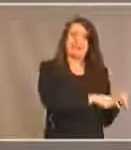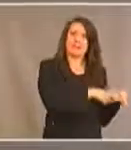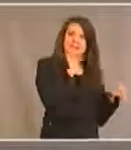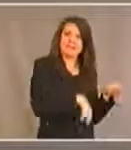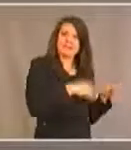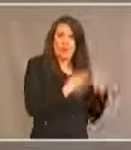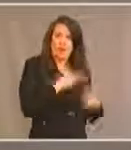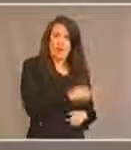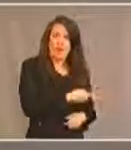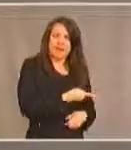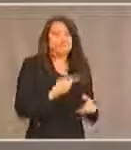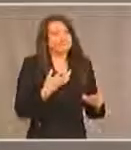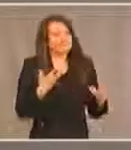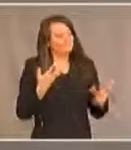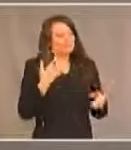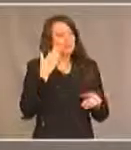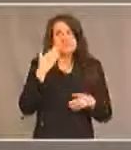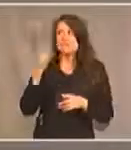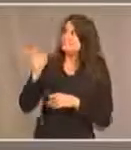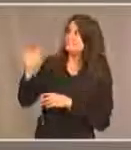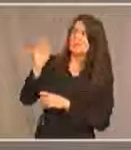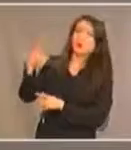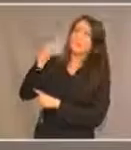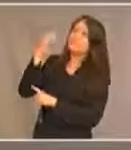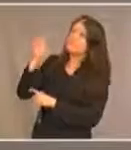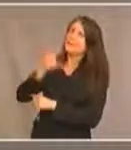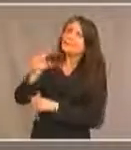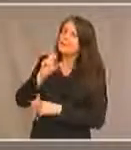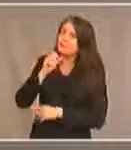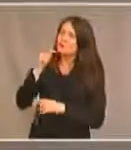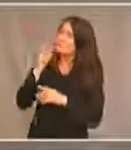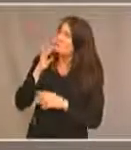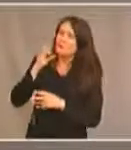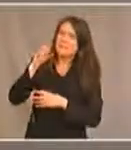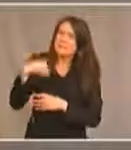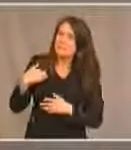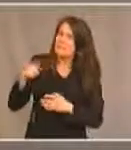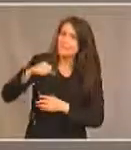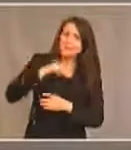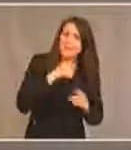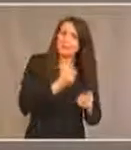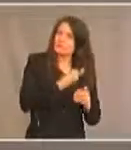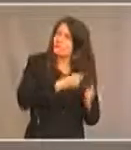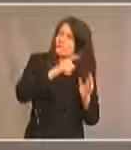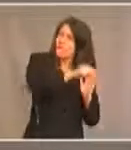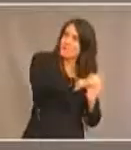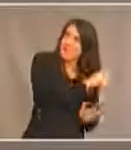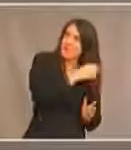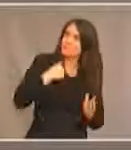et on en parle beaucoup au gouvernement du Canada et dans les provinces et territoires